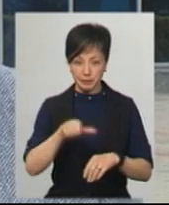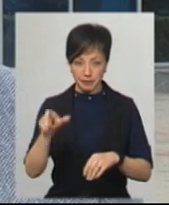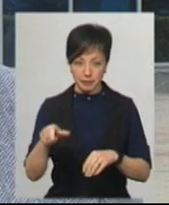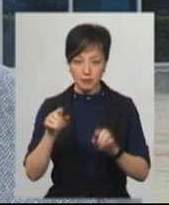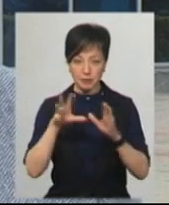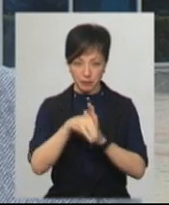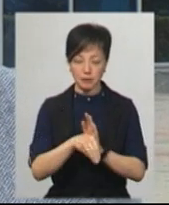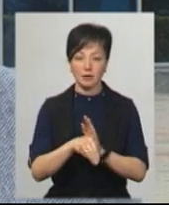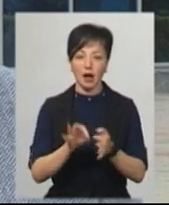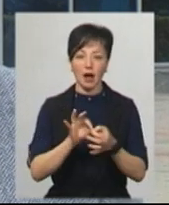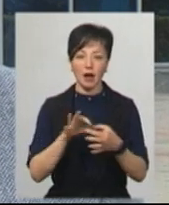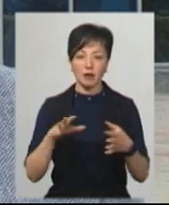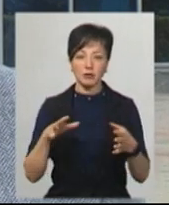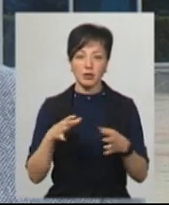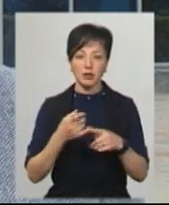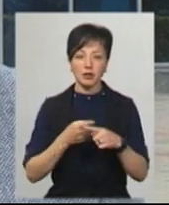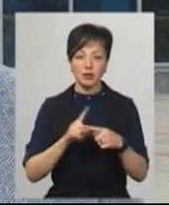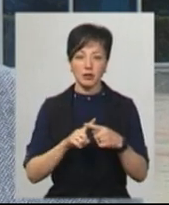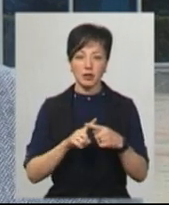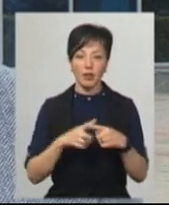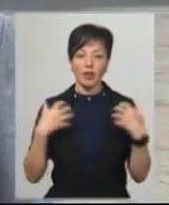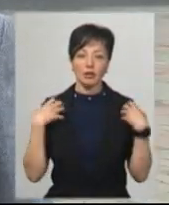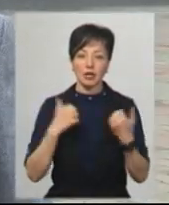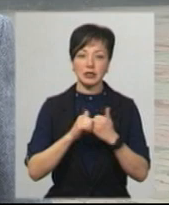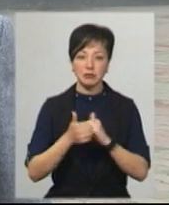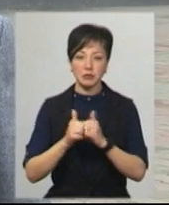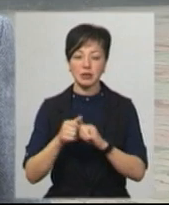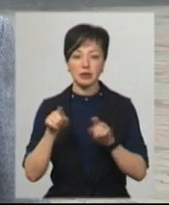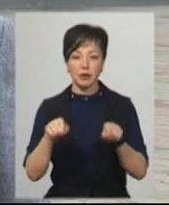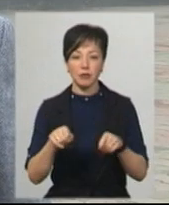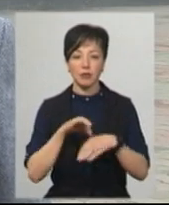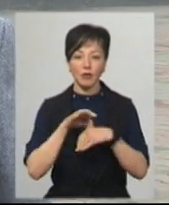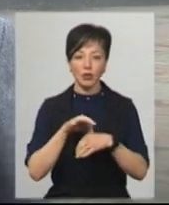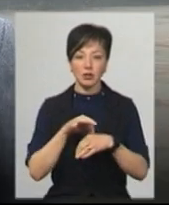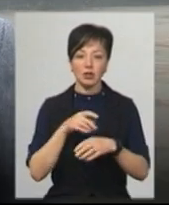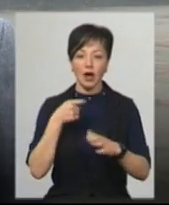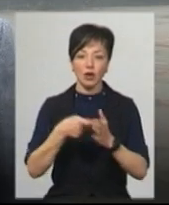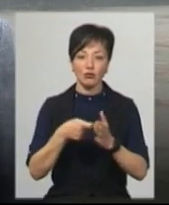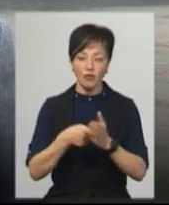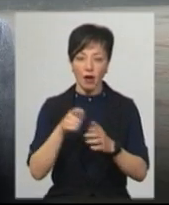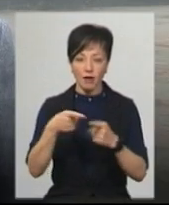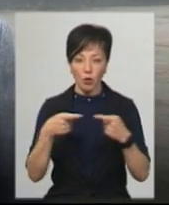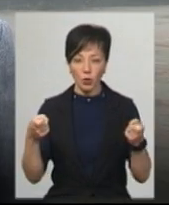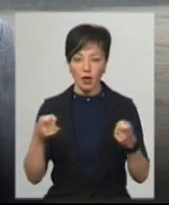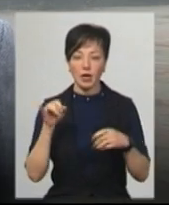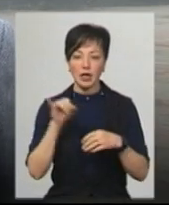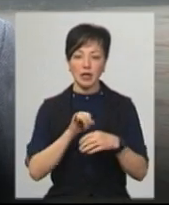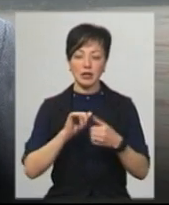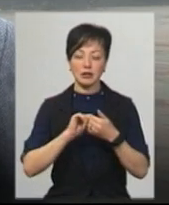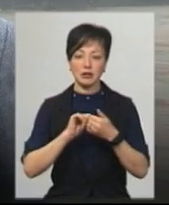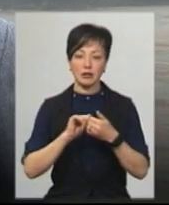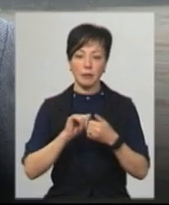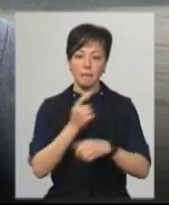управляє реактором, турбіною, начальники змінблоку станції. Там проводиться їх і харчування, і перед зміним медичний огляд.